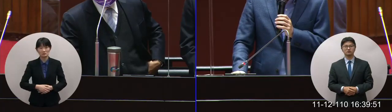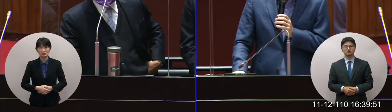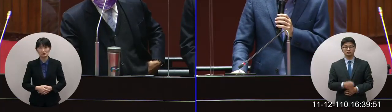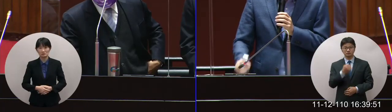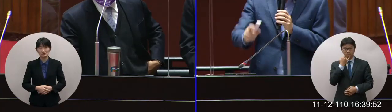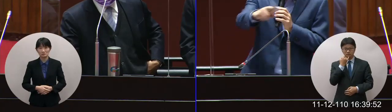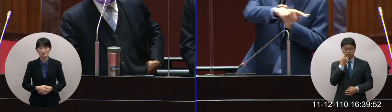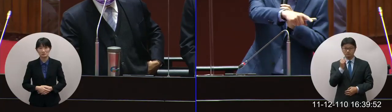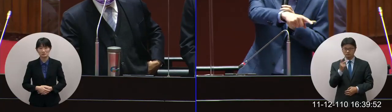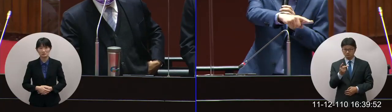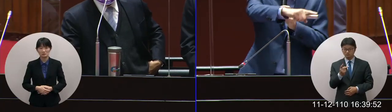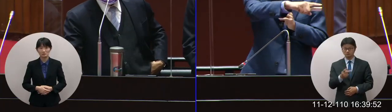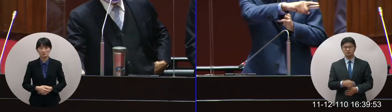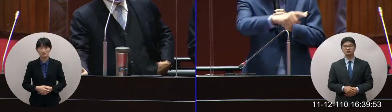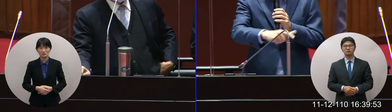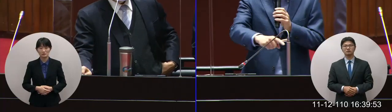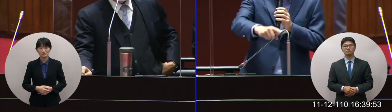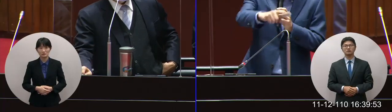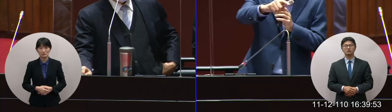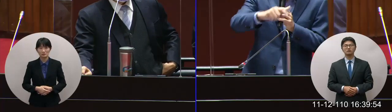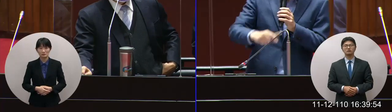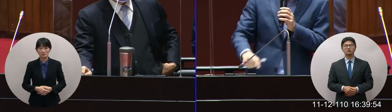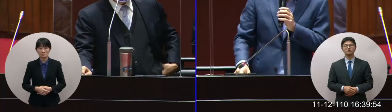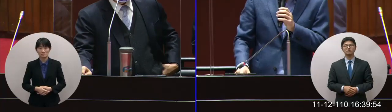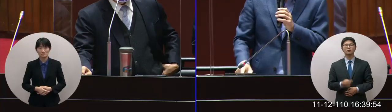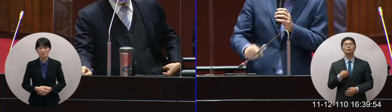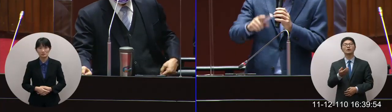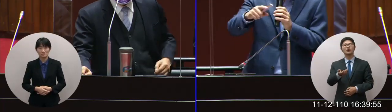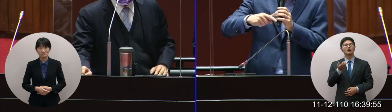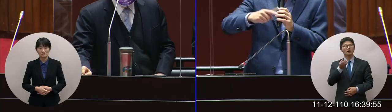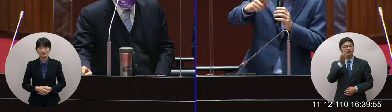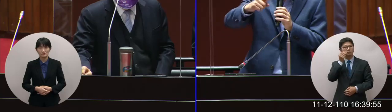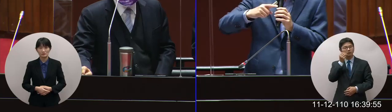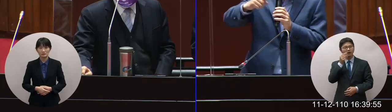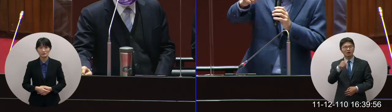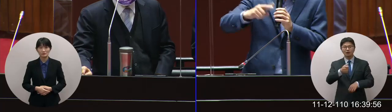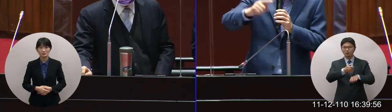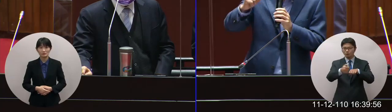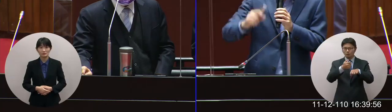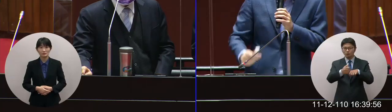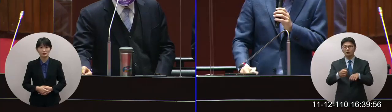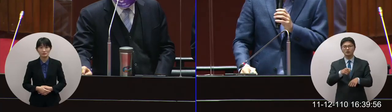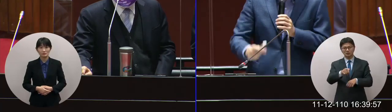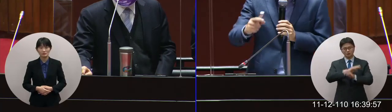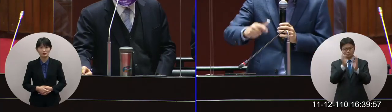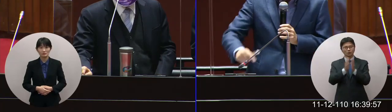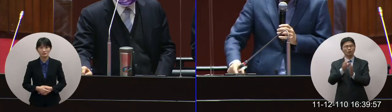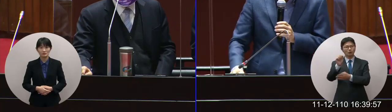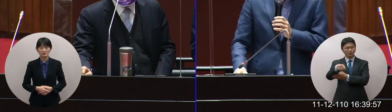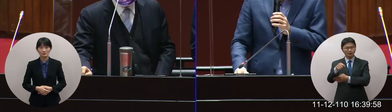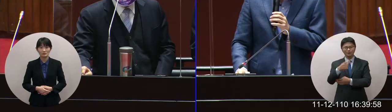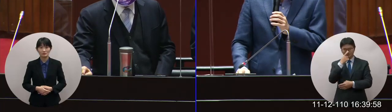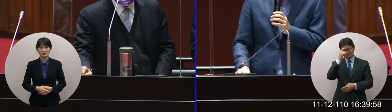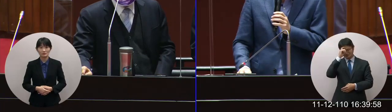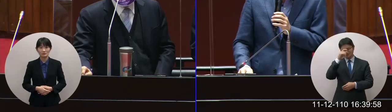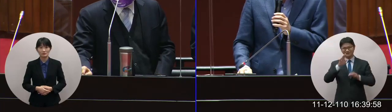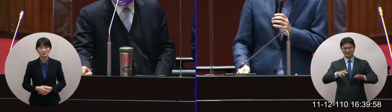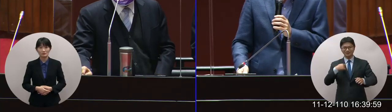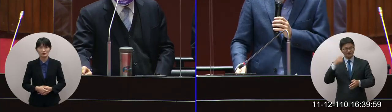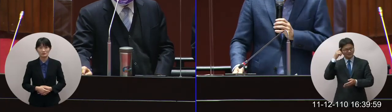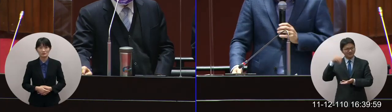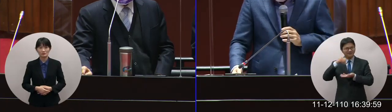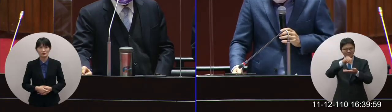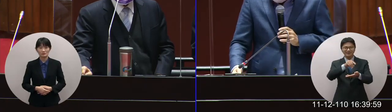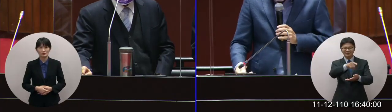OK嗎其實我剛剛坐在那邊看那前五十分鐘我覺得很甜蜜你都同意我也希望你能夠多同意